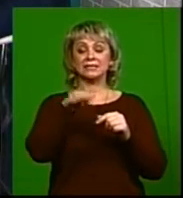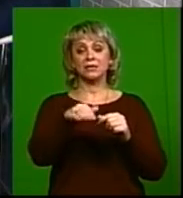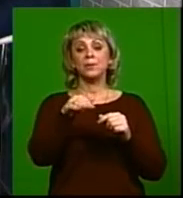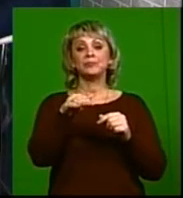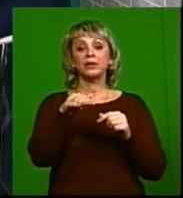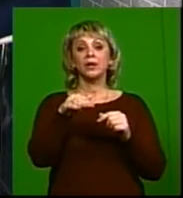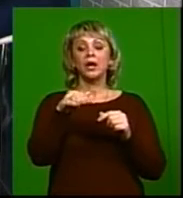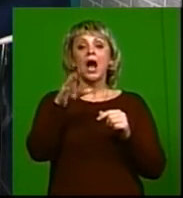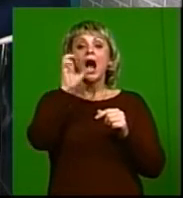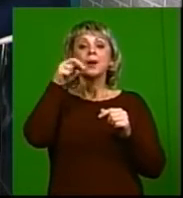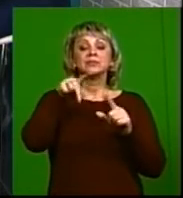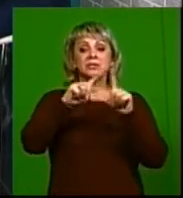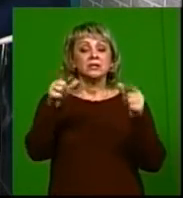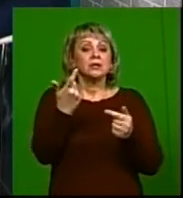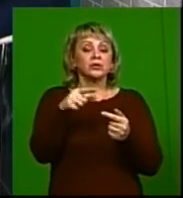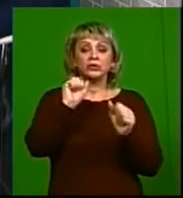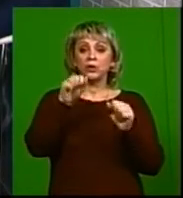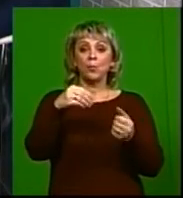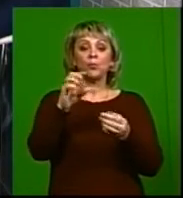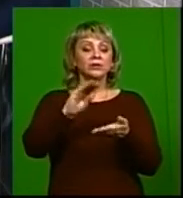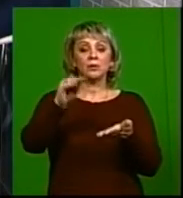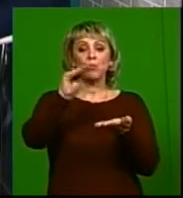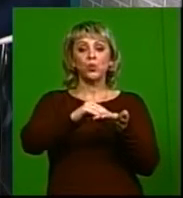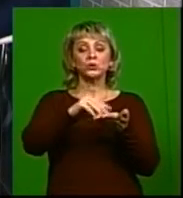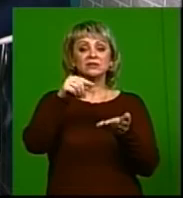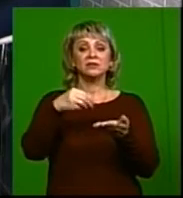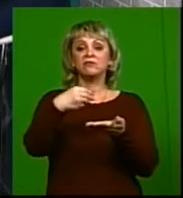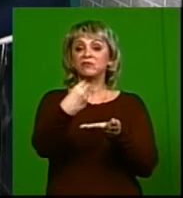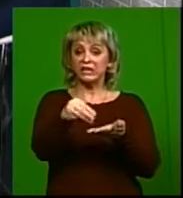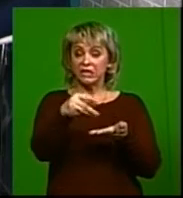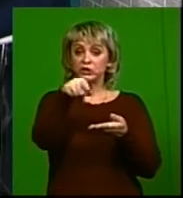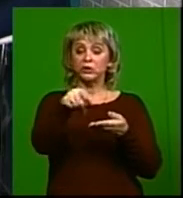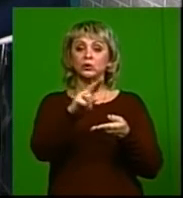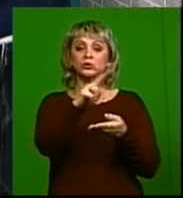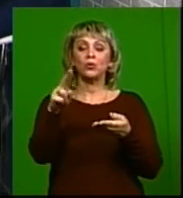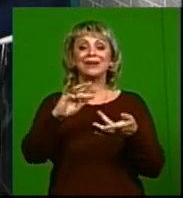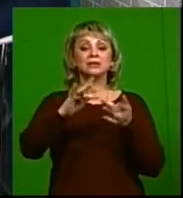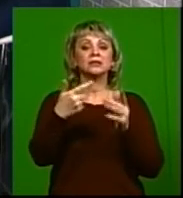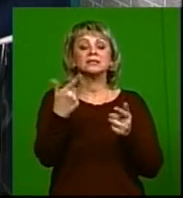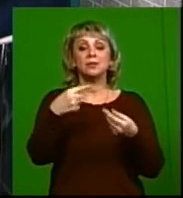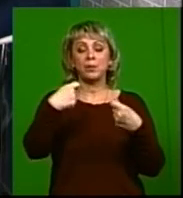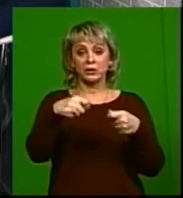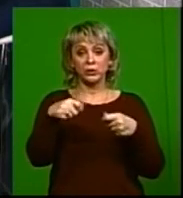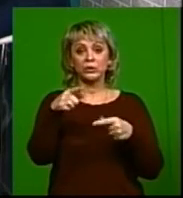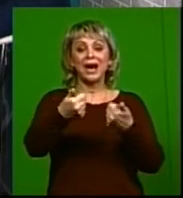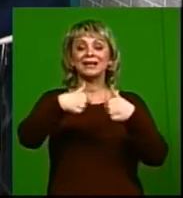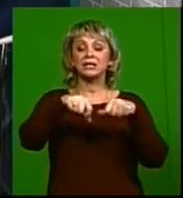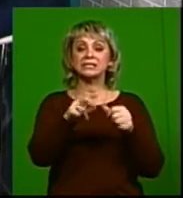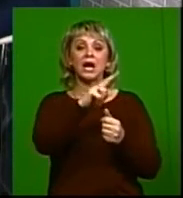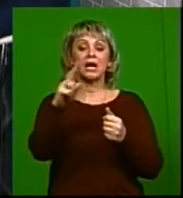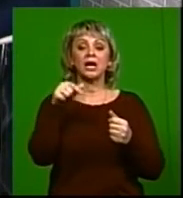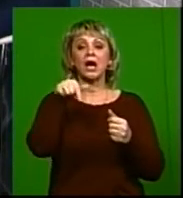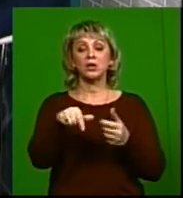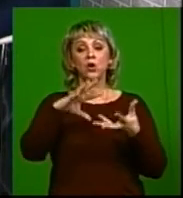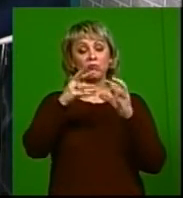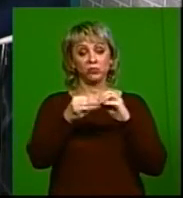купить, да? Ну, в аптеке, да, или где там пункт выдачи, в зависимости от того, кто там в интернете продает их, организация какая. И, в